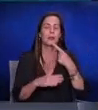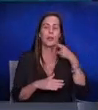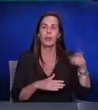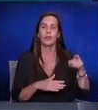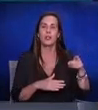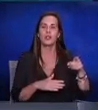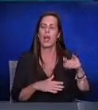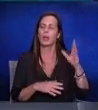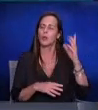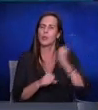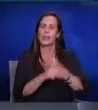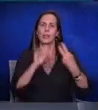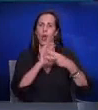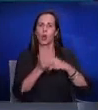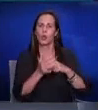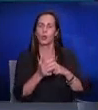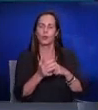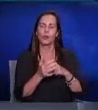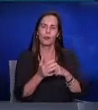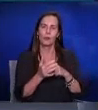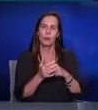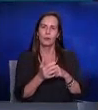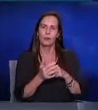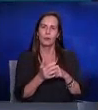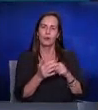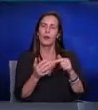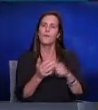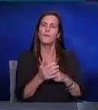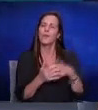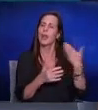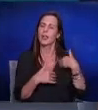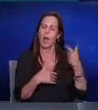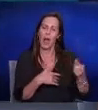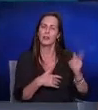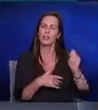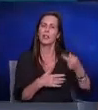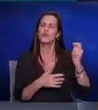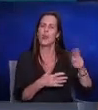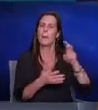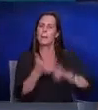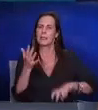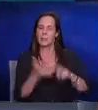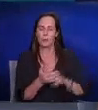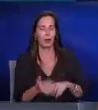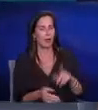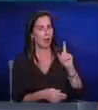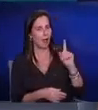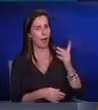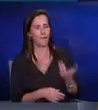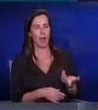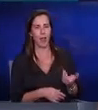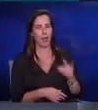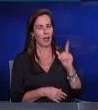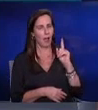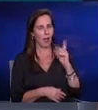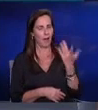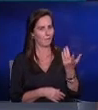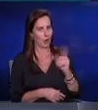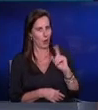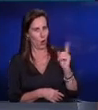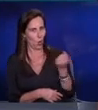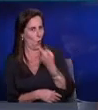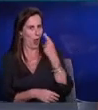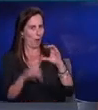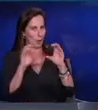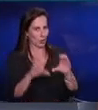ונשיט עלייך מיסים מאוד מאוד גבוהים אבל דוקטור רוסראל הרי לא כל המשקיעים הם גברת